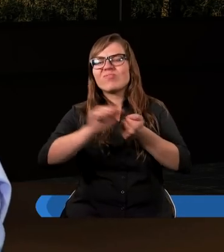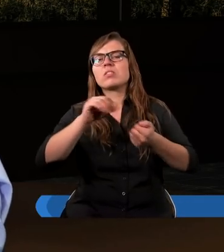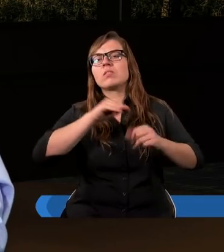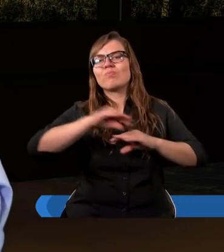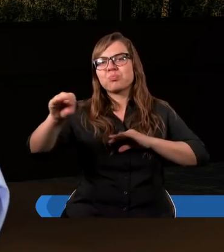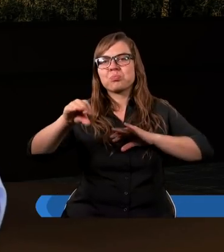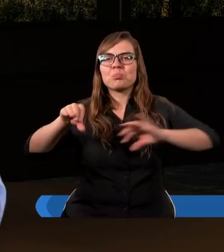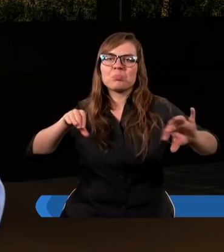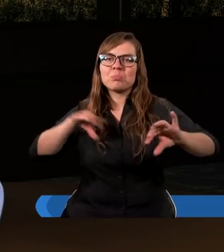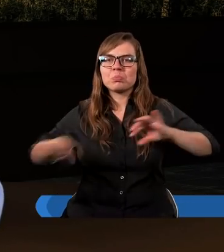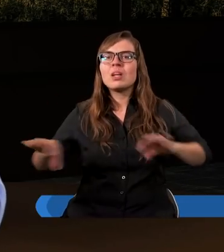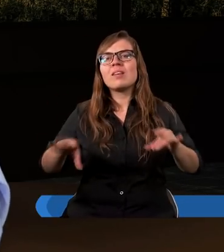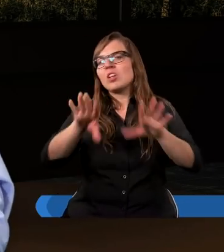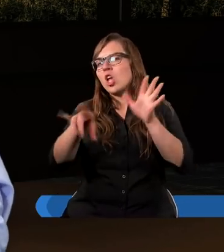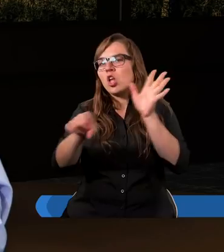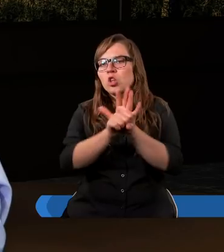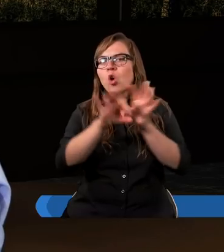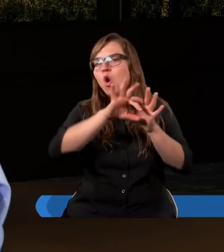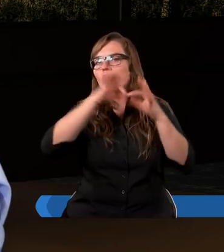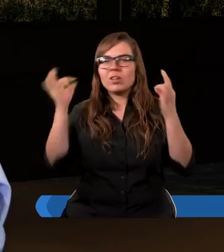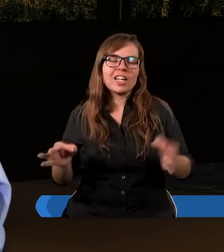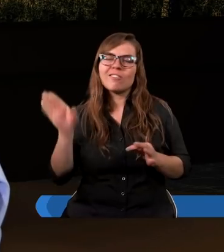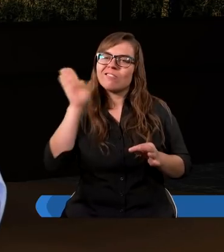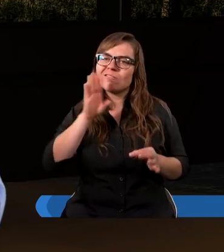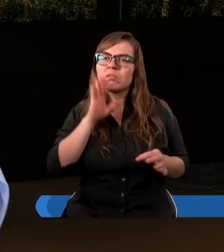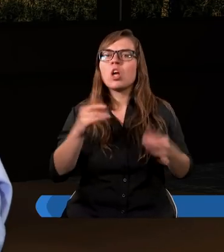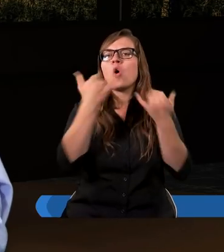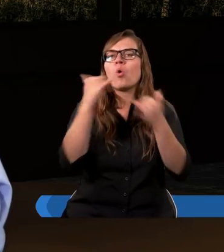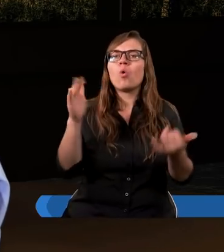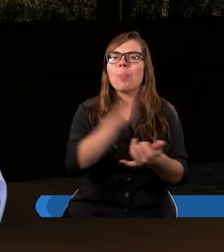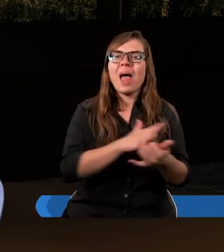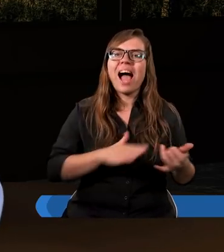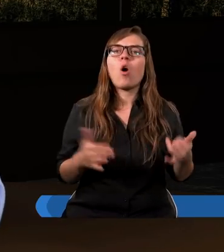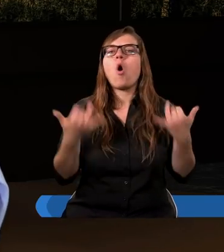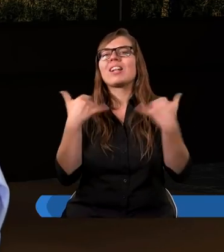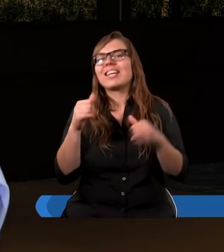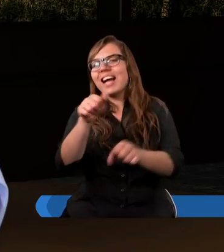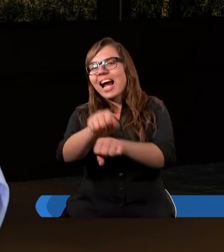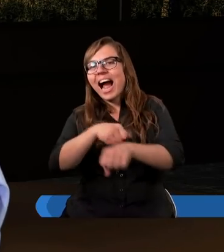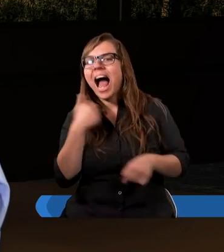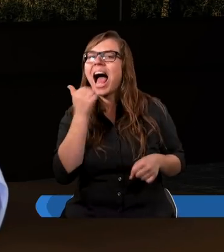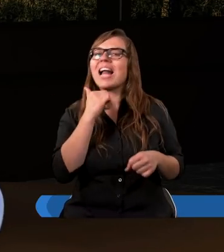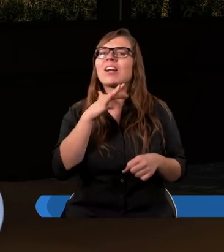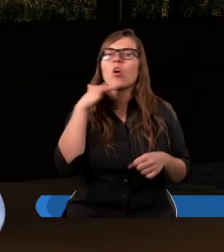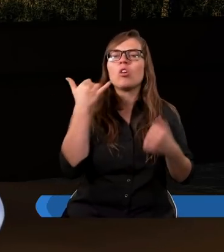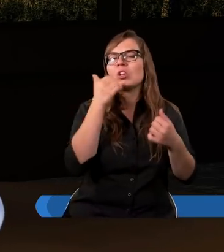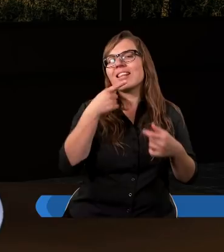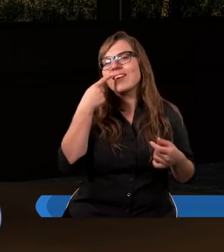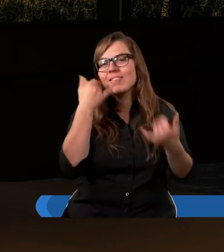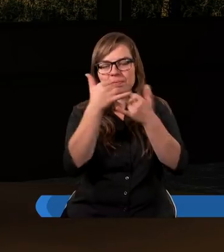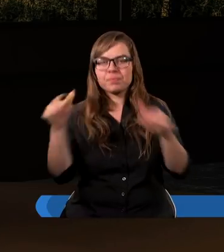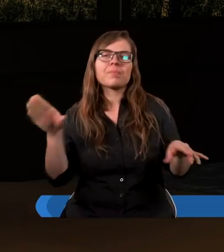do dnia dzisiejszego. Różne narodowości, różne rasy, różne języki i tak dalej,